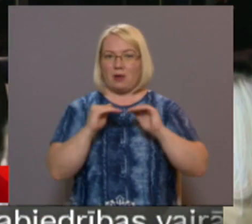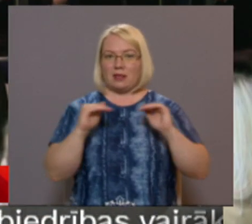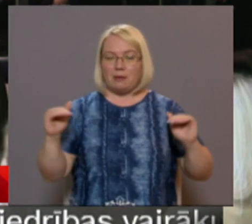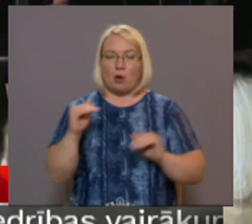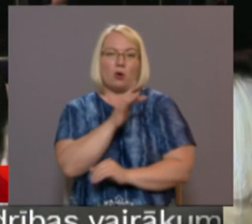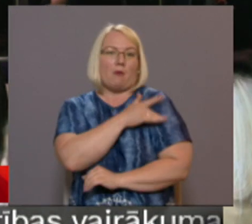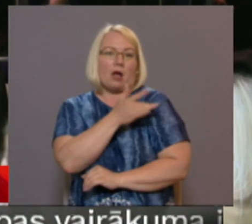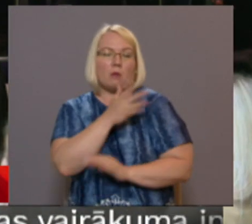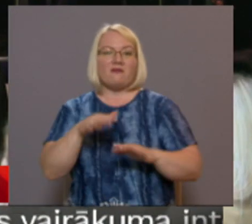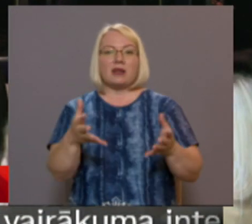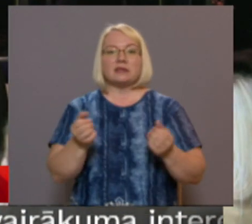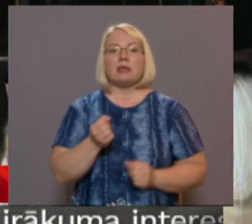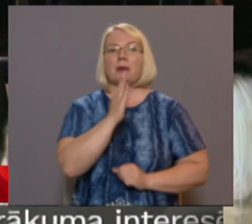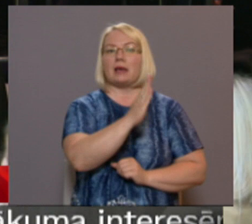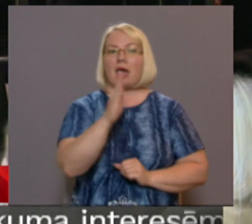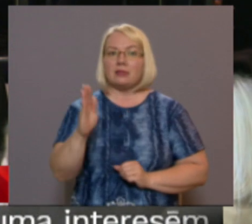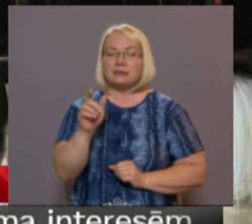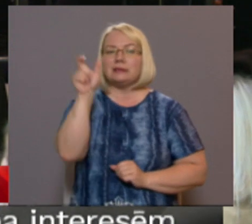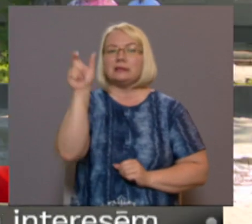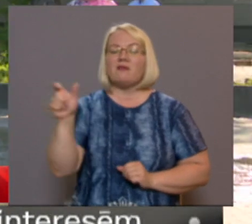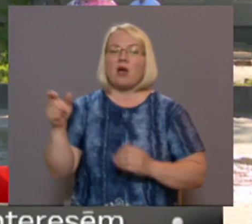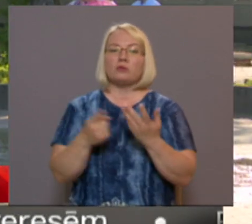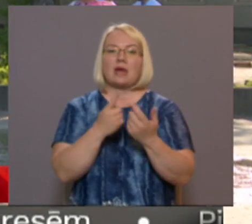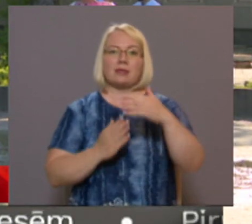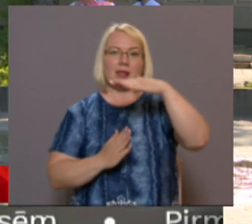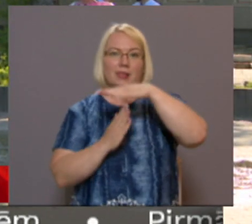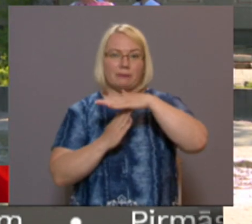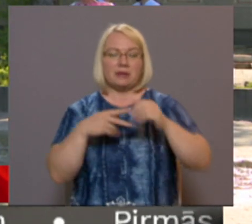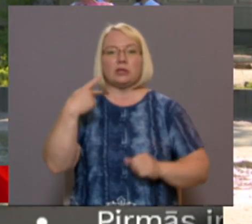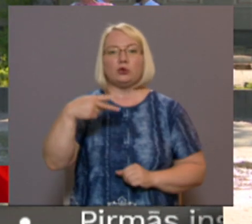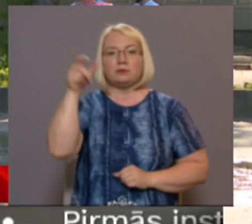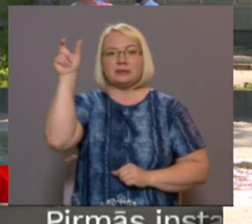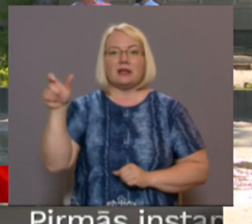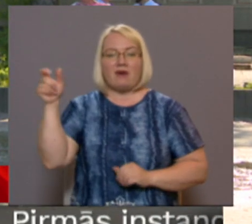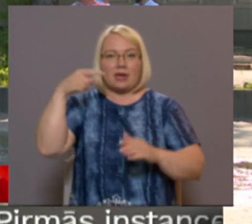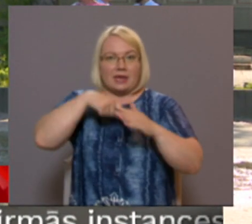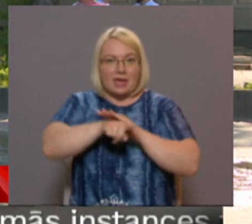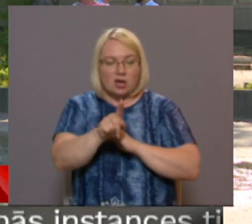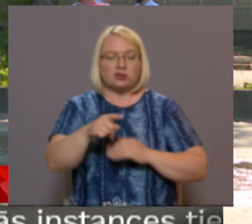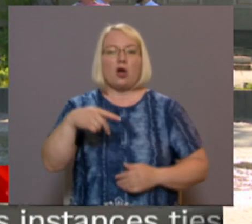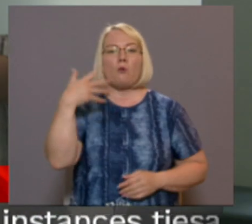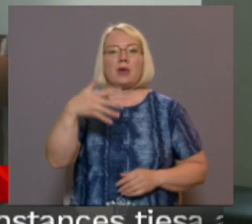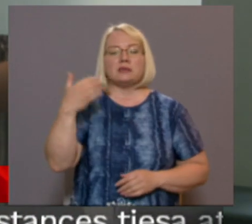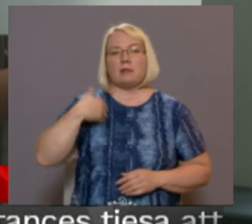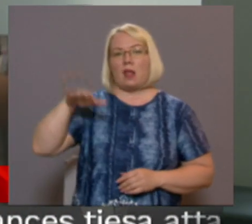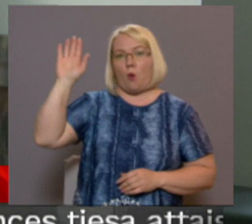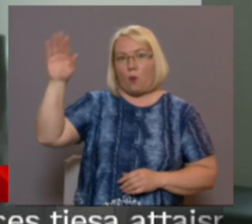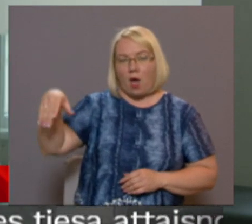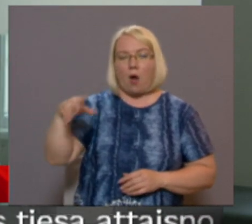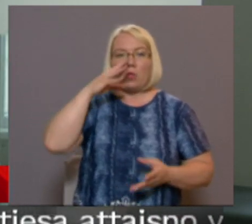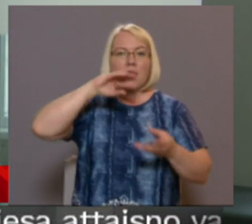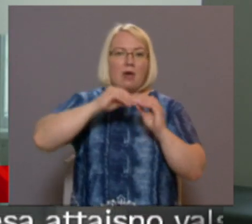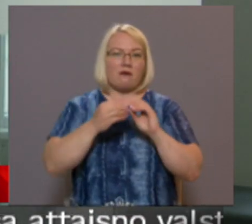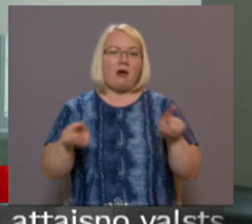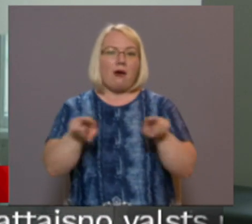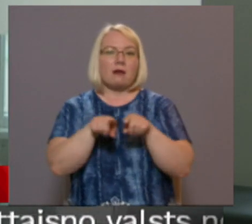pakalpojumi var saņemt tik viens, cilvēku skaita limits ir 20 cilvēki iekštelpās un 50 ārpustelpām un jāievēro